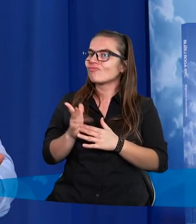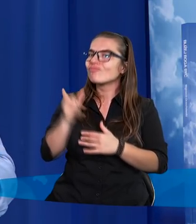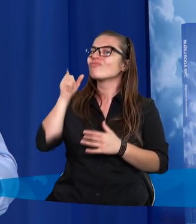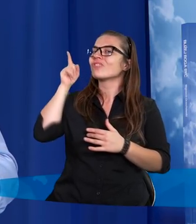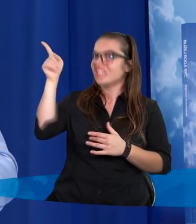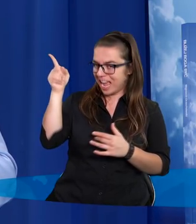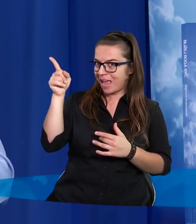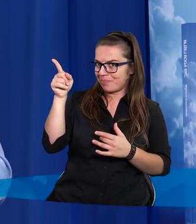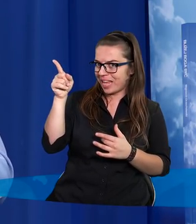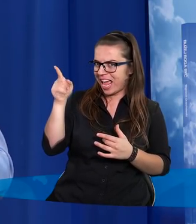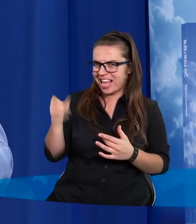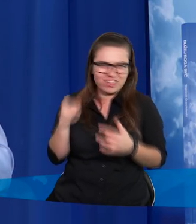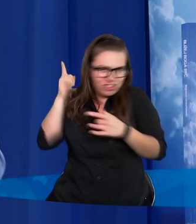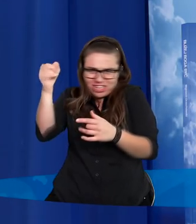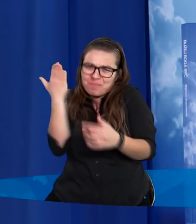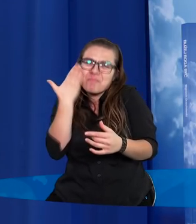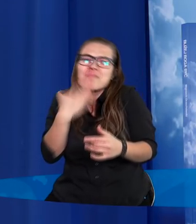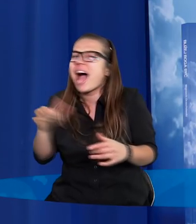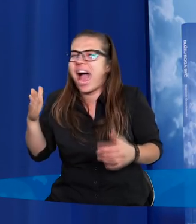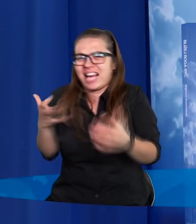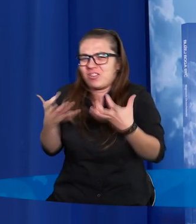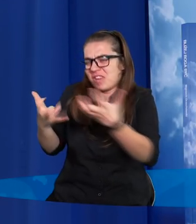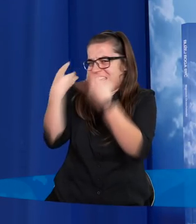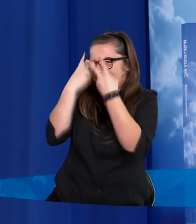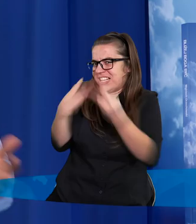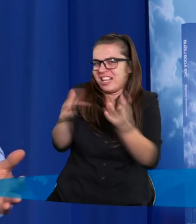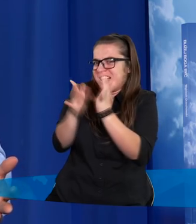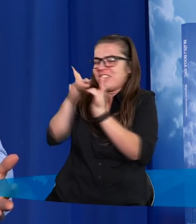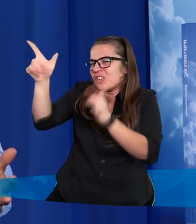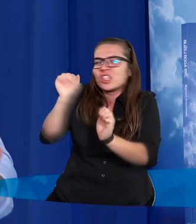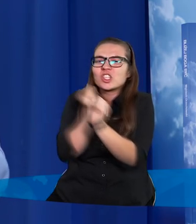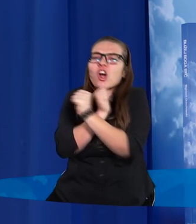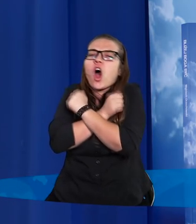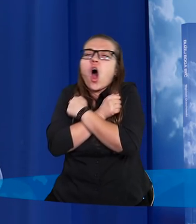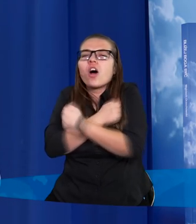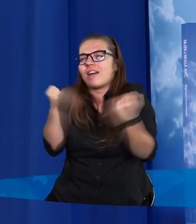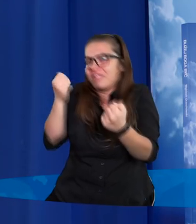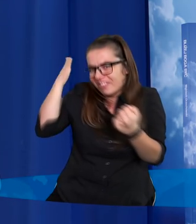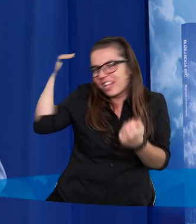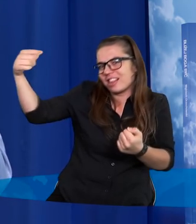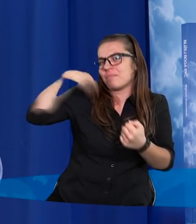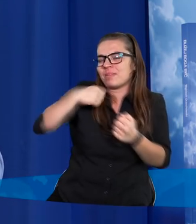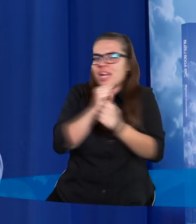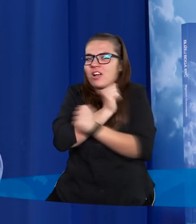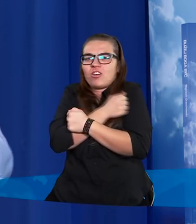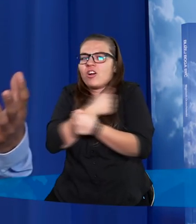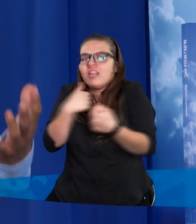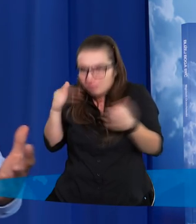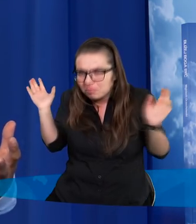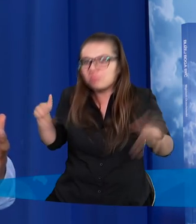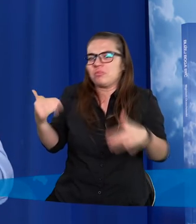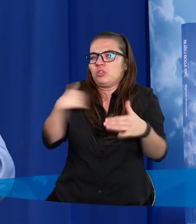Ciebie? Ciebie to ja bardzo chętnie odwiedzę, przecież Ciebie to kocham, wiem, że Ty mnie kochasz, z Tobą czuję